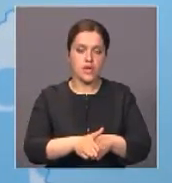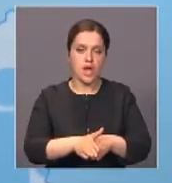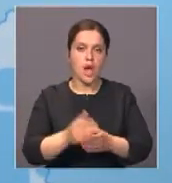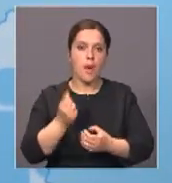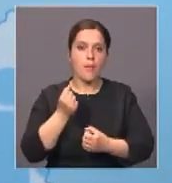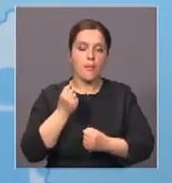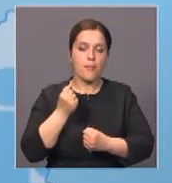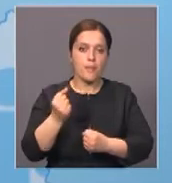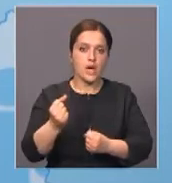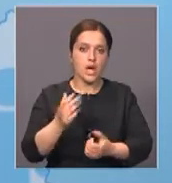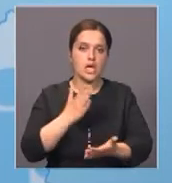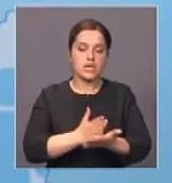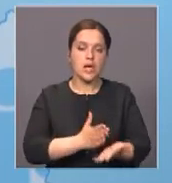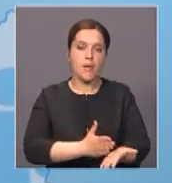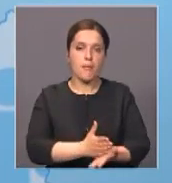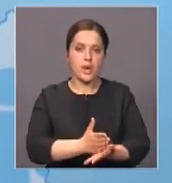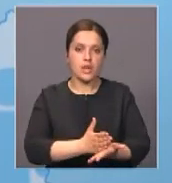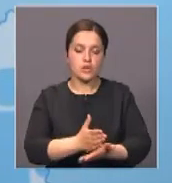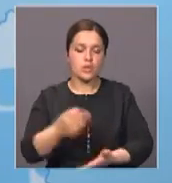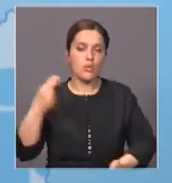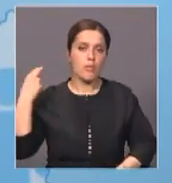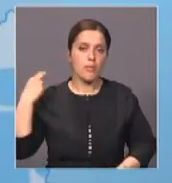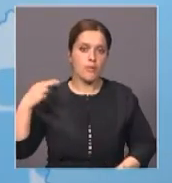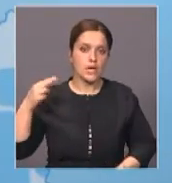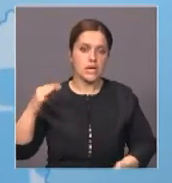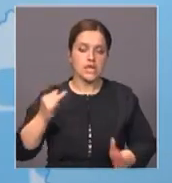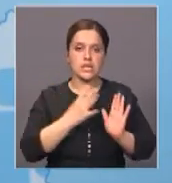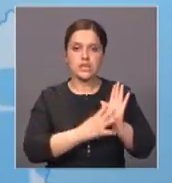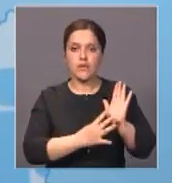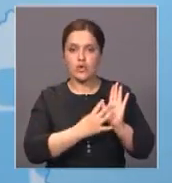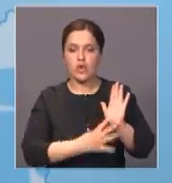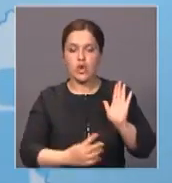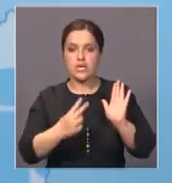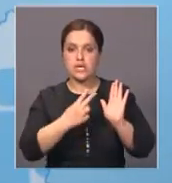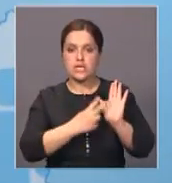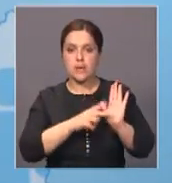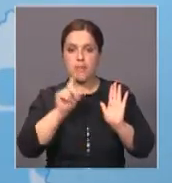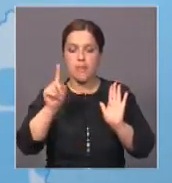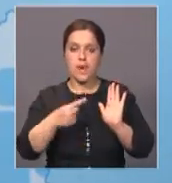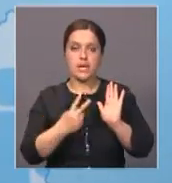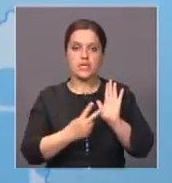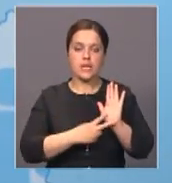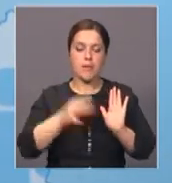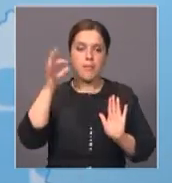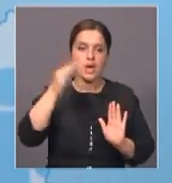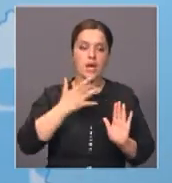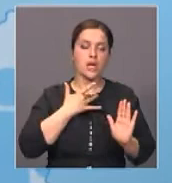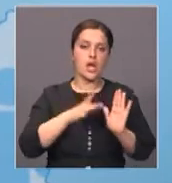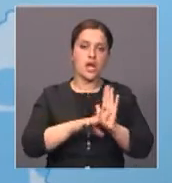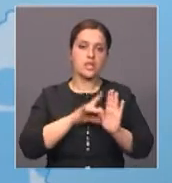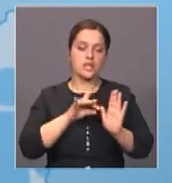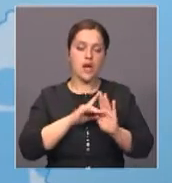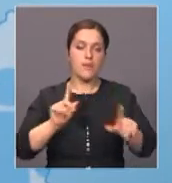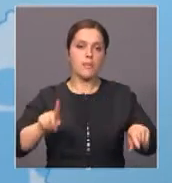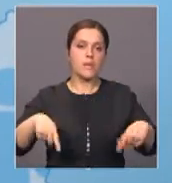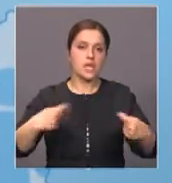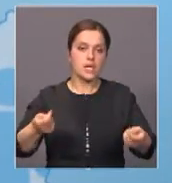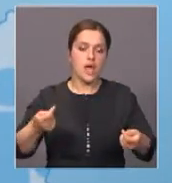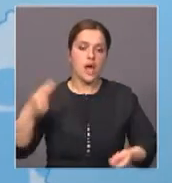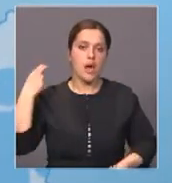поддержали политику главы государства. И 97,7% отдали свои голоса, 95